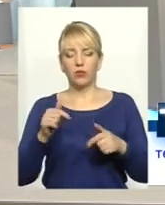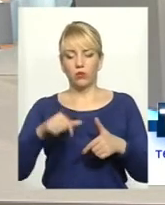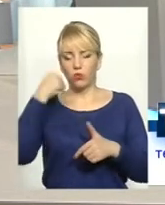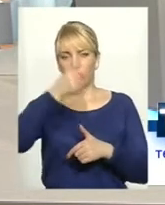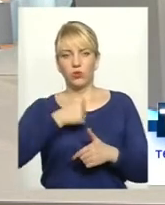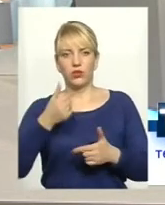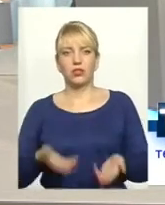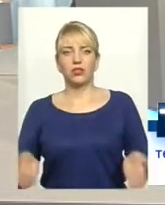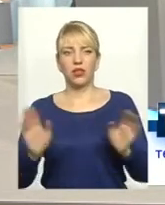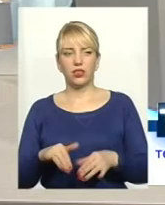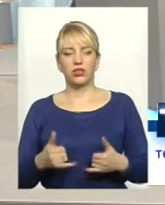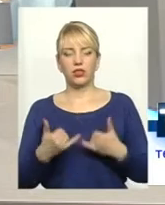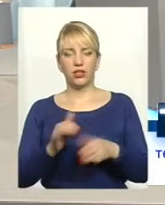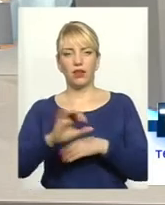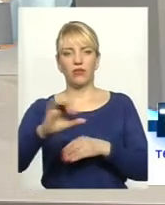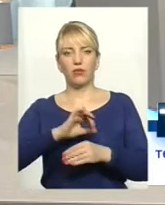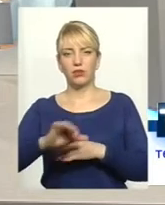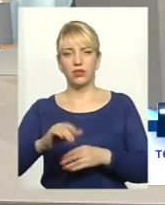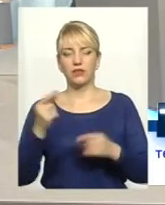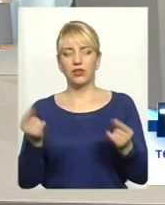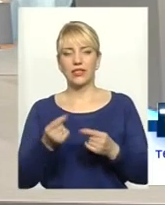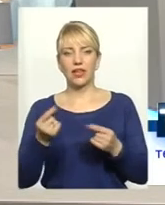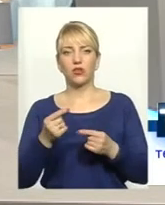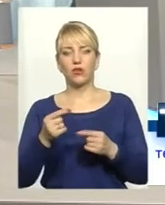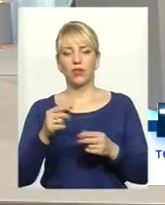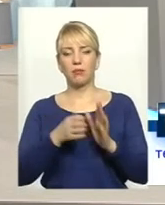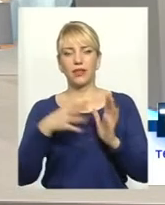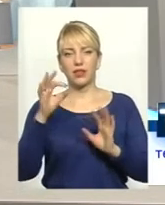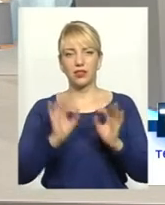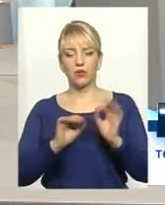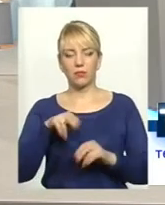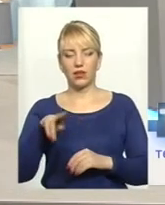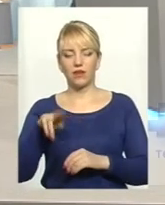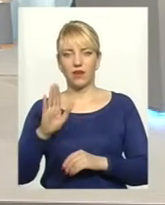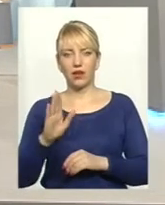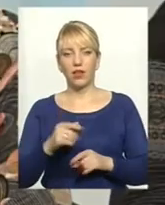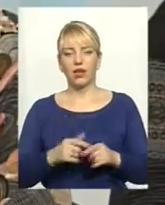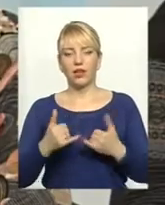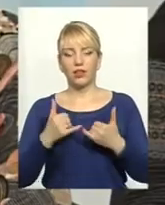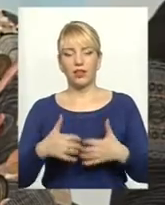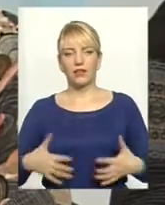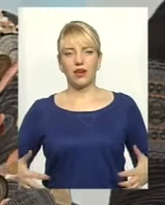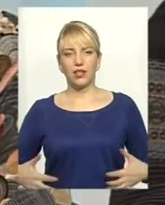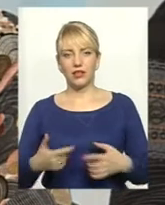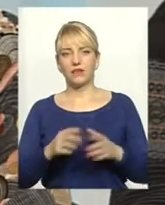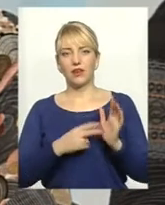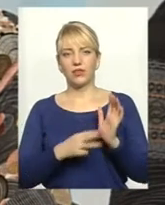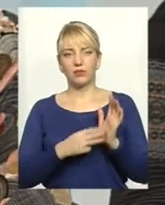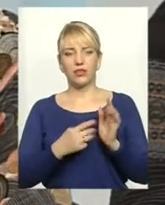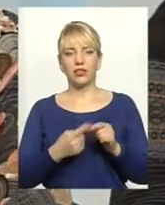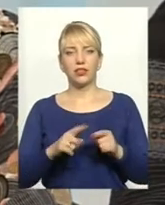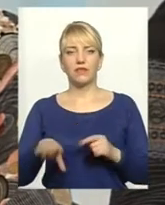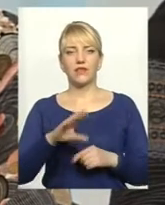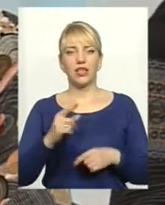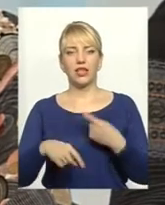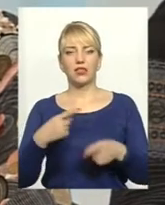для виробництва зернових 15% ПДВ, для тваринництва 80%, але все це на